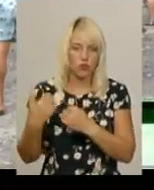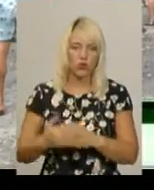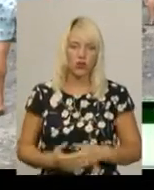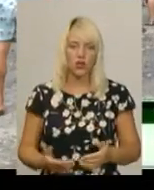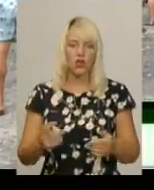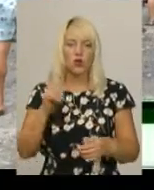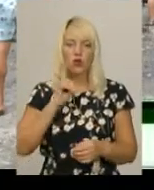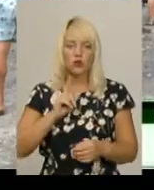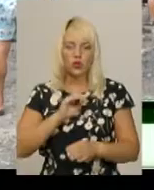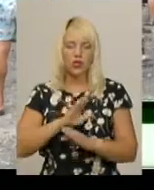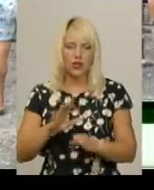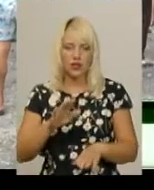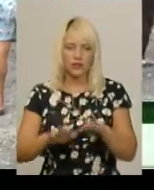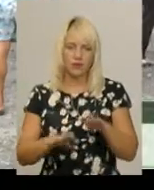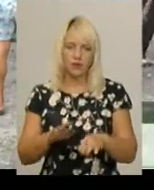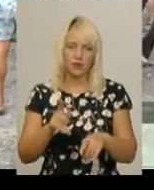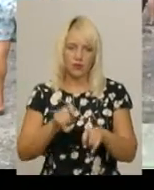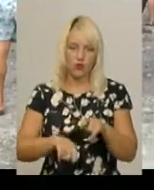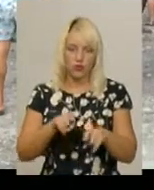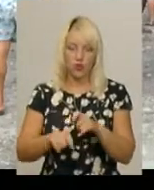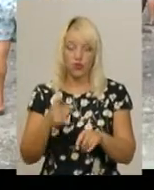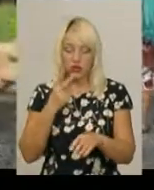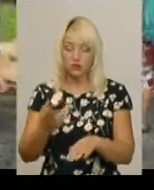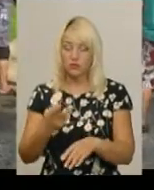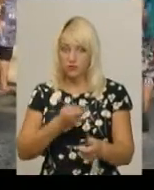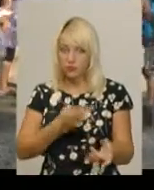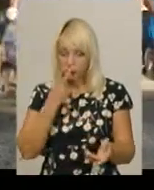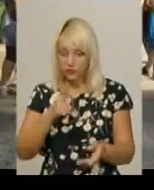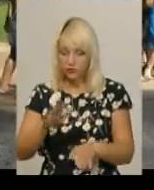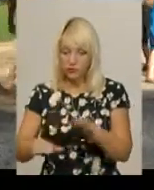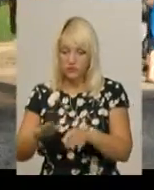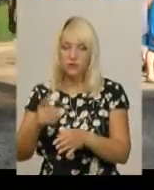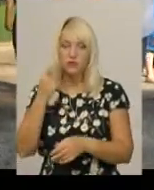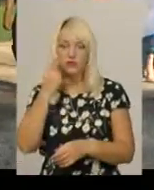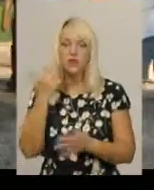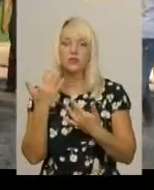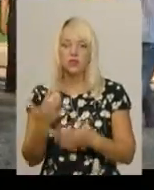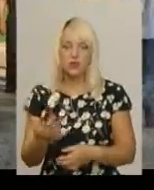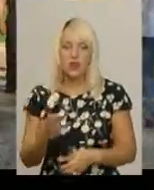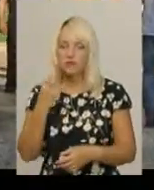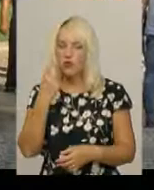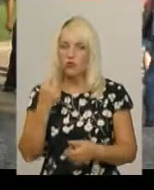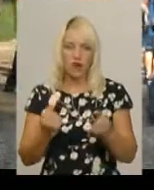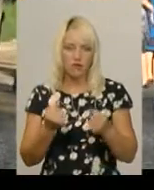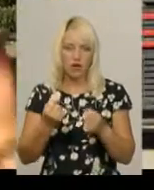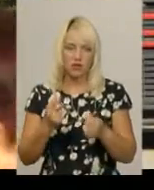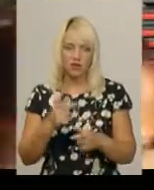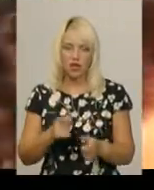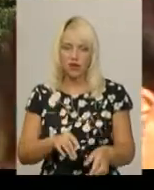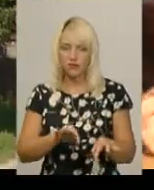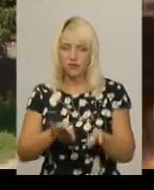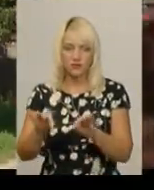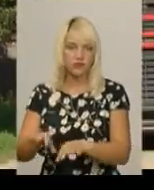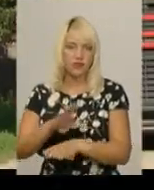доки не заїде фура на висад. Ми будемо стояти, то заїдуть, зважуться. Жоден з водіїв на вагу так і не заїхав. Розблокували дорогу селяни 7